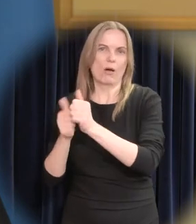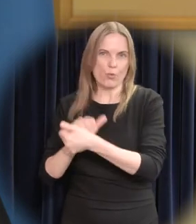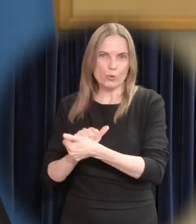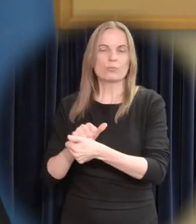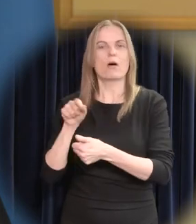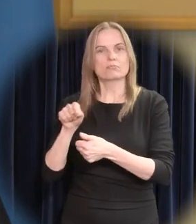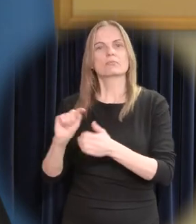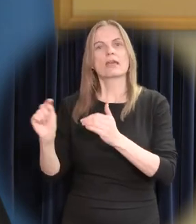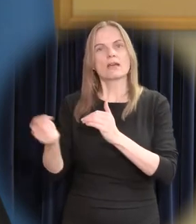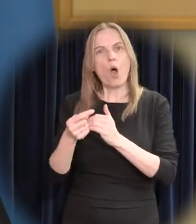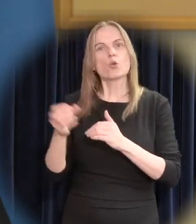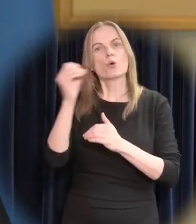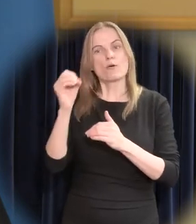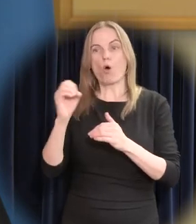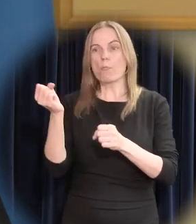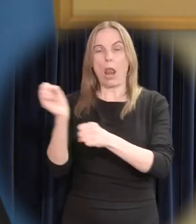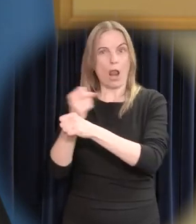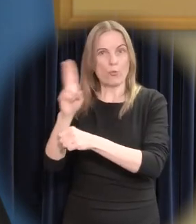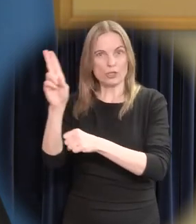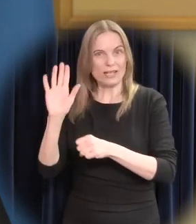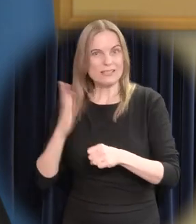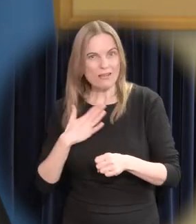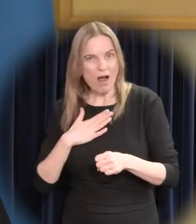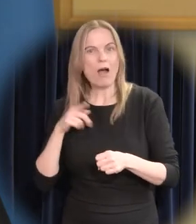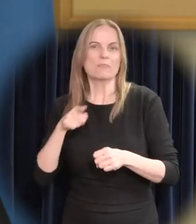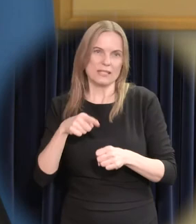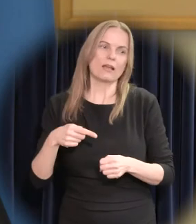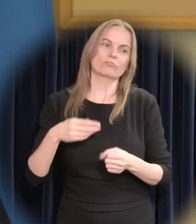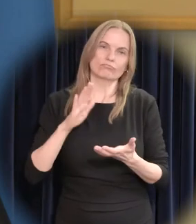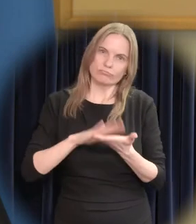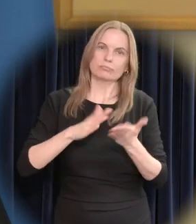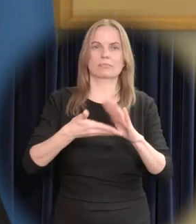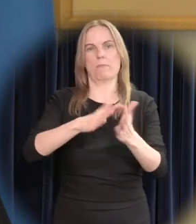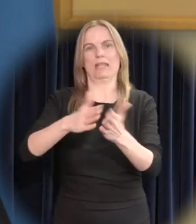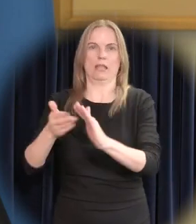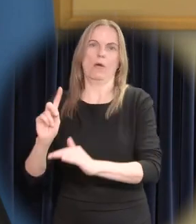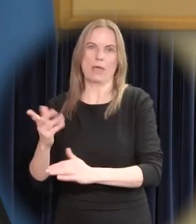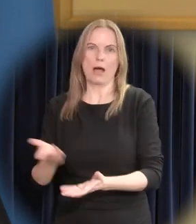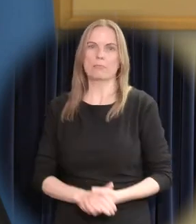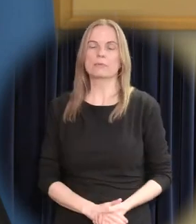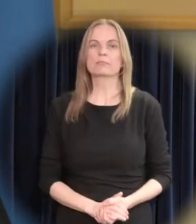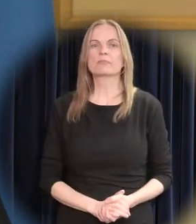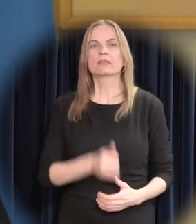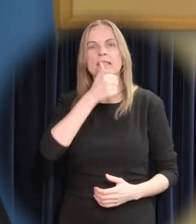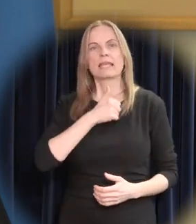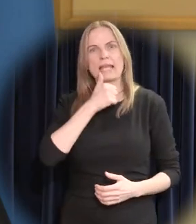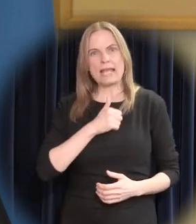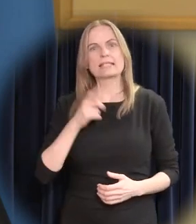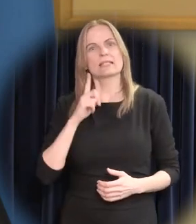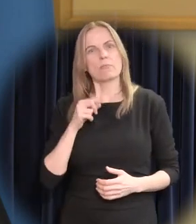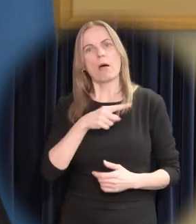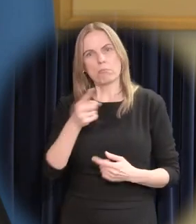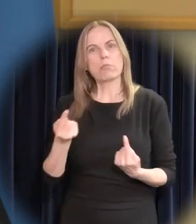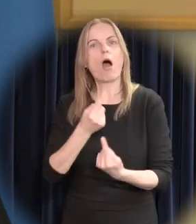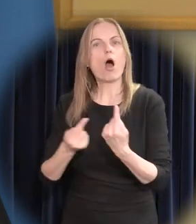eesmärgiks on ühise Euroopa lammutamine. Eesti tahab olla aktiivne osaleja nendes aruteludes, mis kujundavad Euroopa Liidu